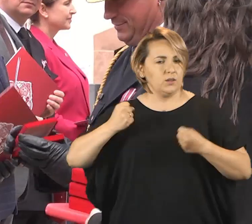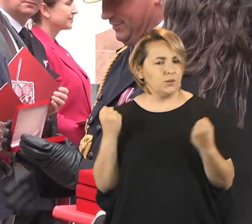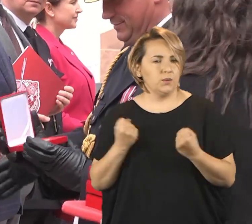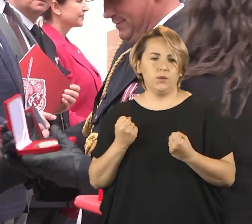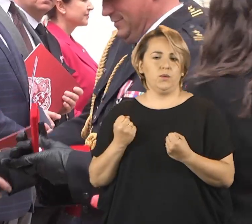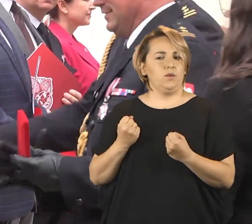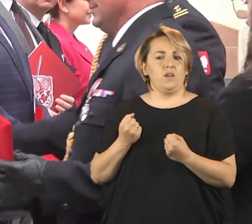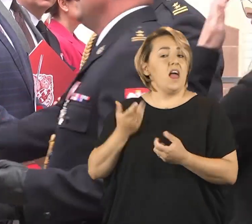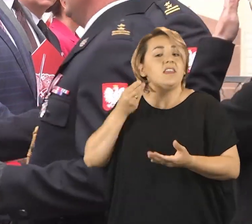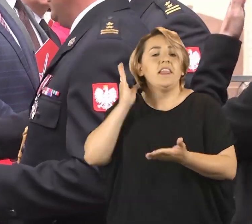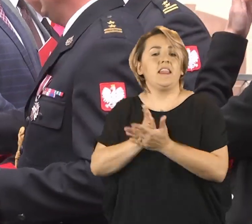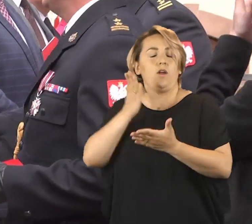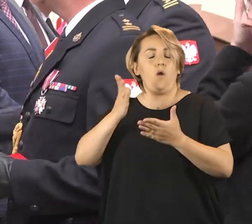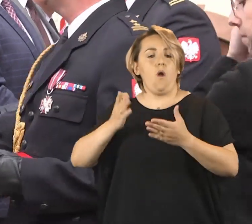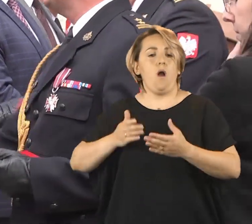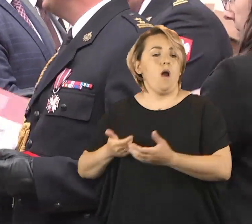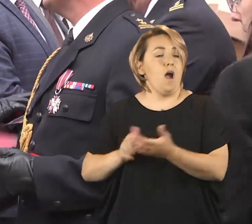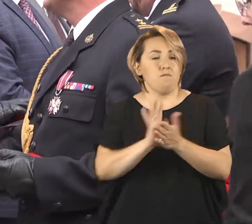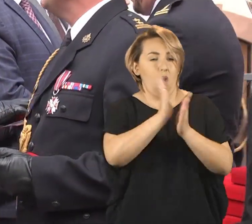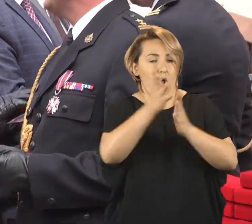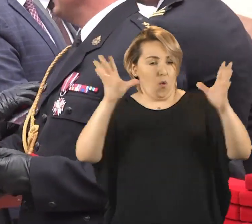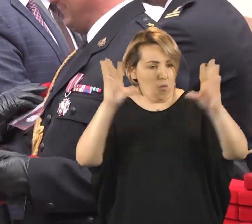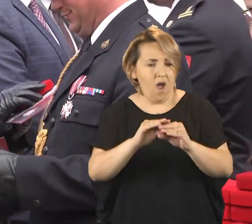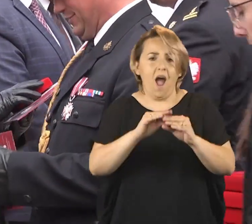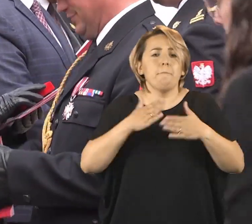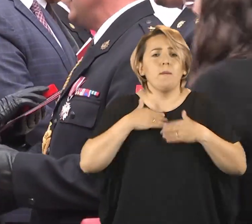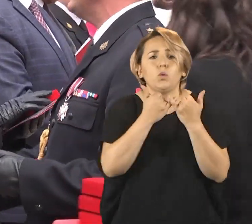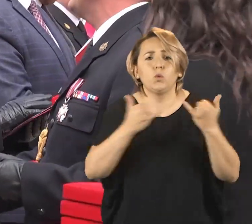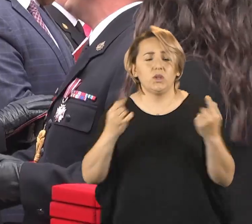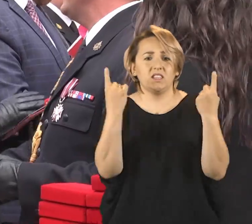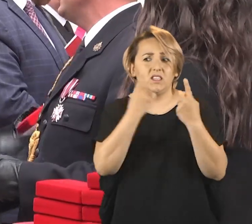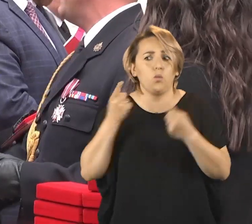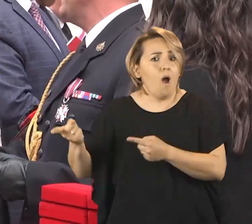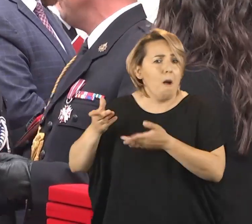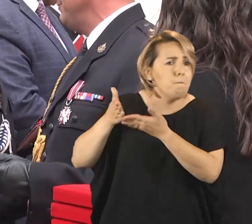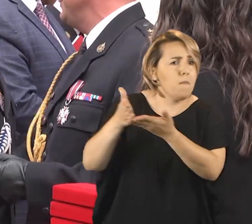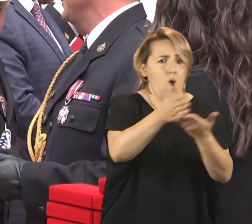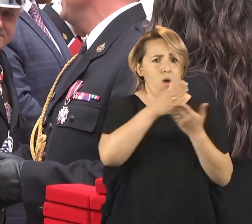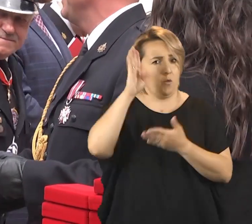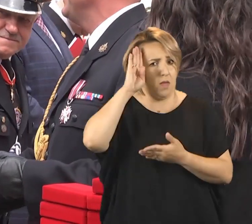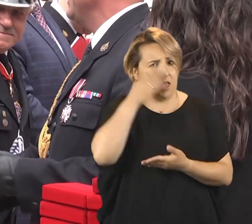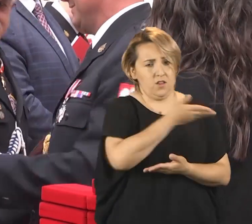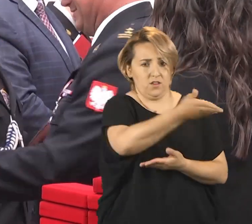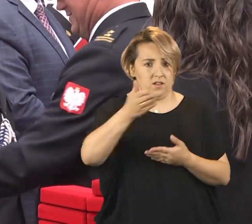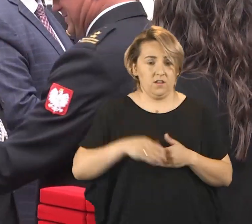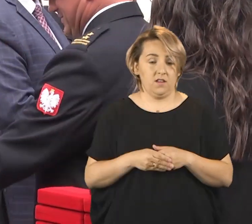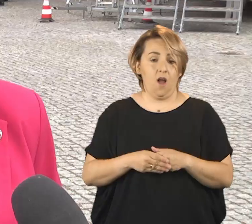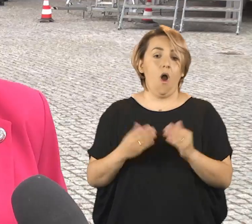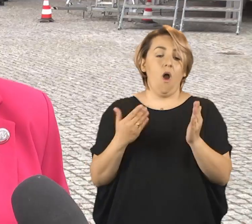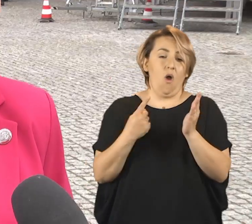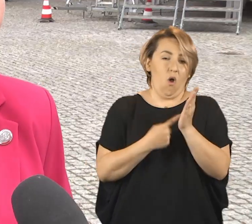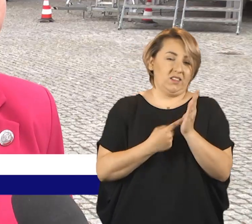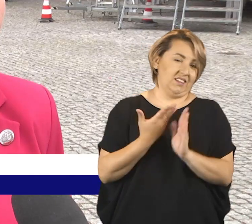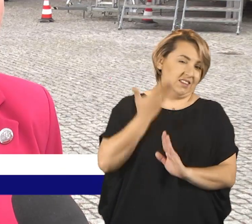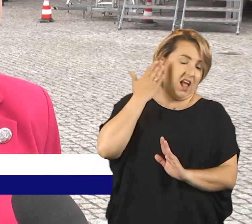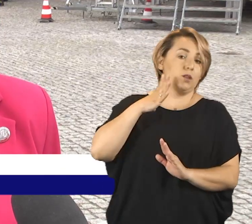straży, która nie tylko gasi pożary, ale faktycznie we wszystkich innych sytuacjach niesie pomoc tym naszym mieszkańcom powiatu rocimorskiego. Jak